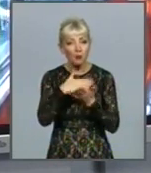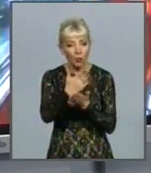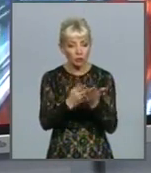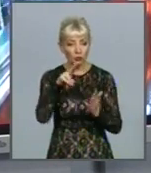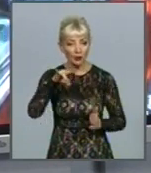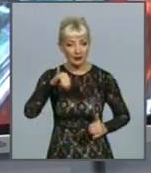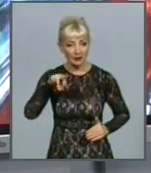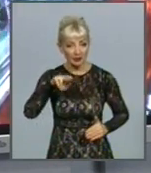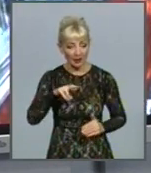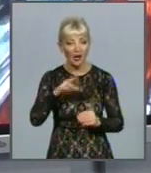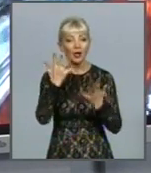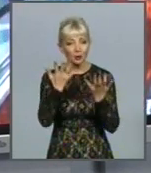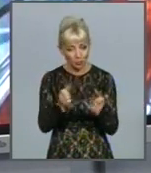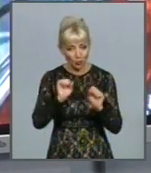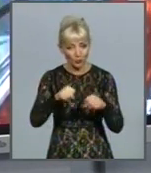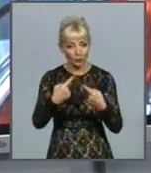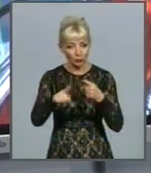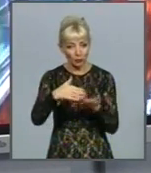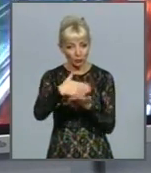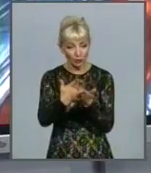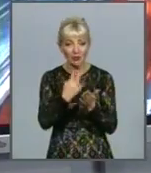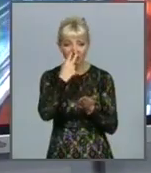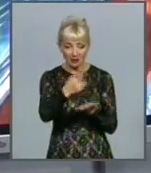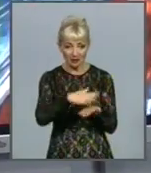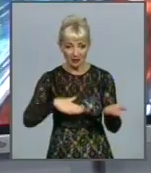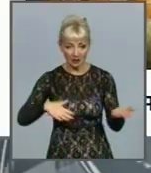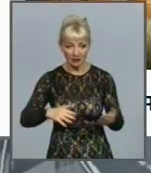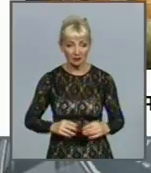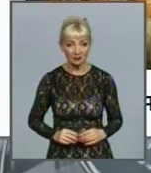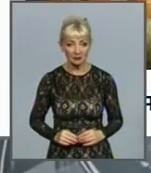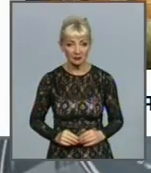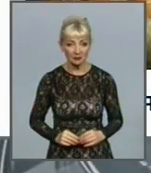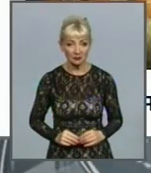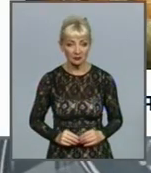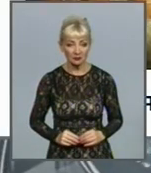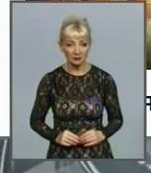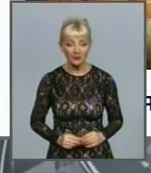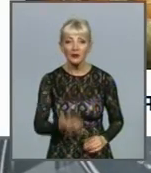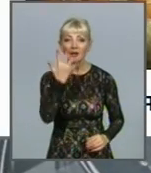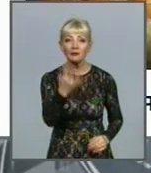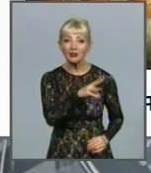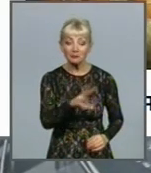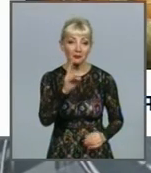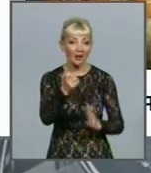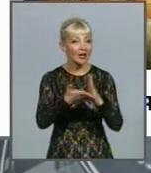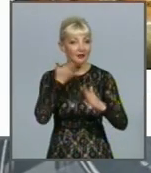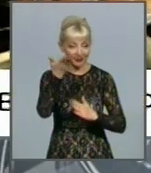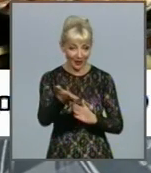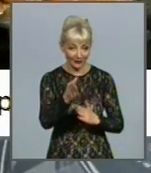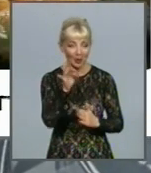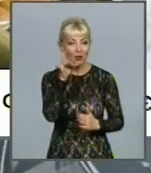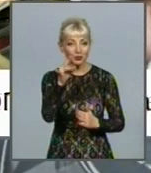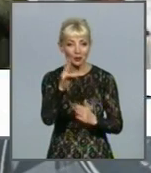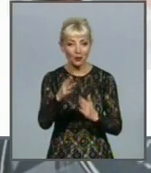там доступні ще ряд нових послуг, а яких саме – дивіться у наступному сюжеті. П'ять хвилин на подання заяви, строк